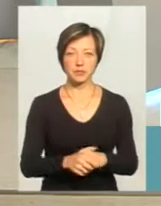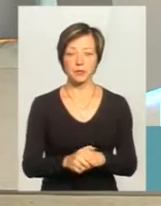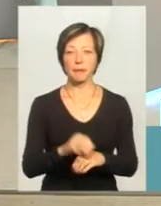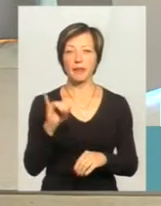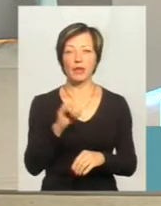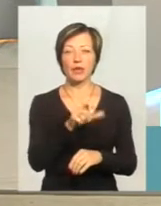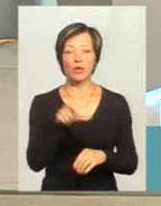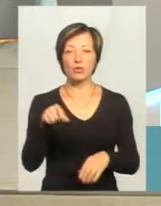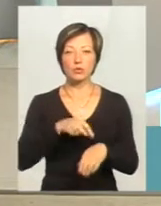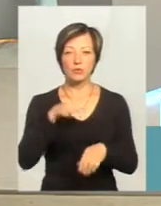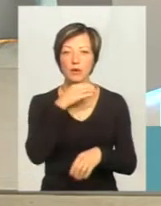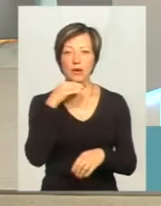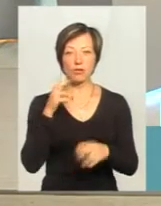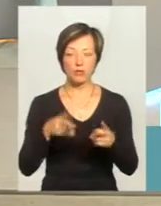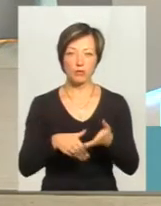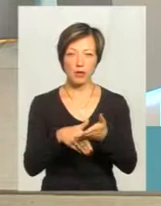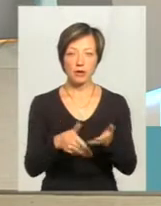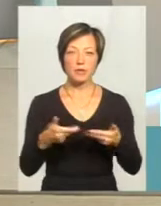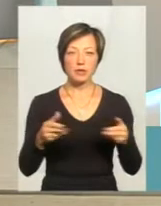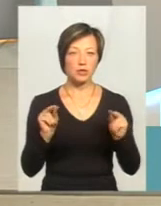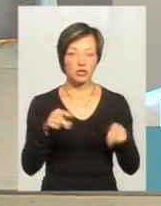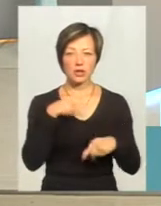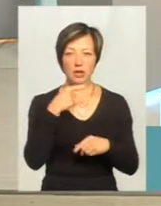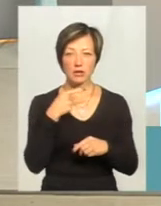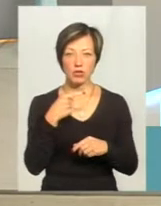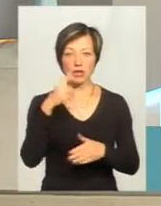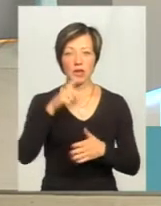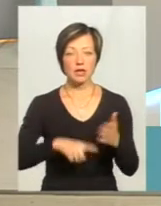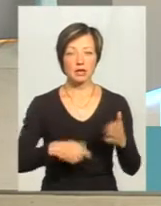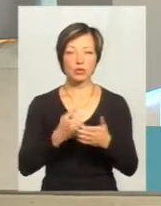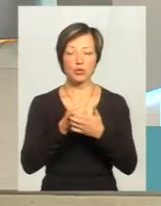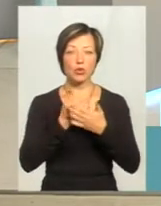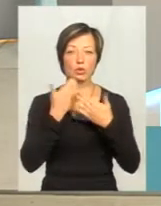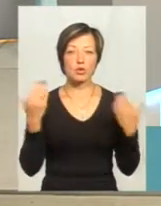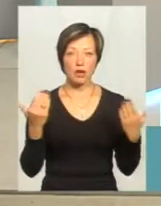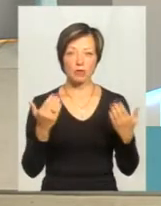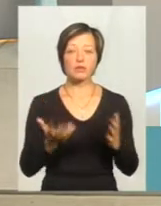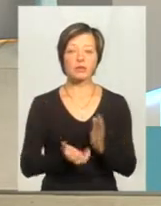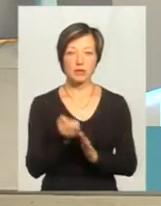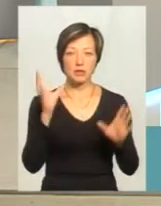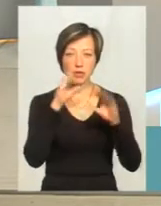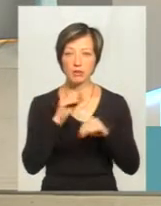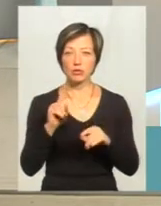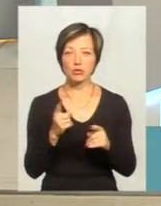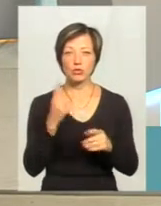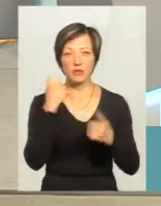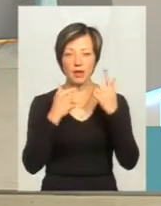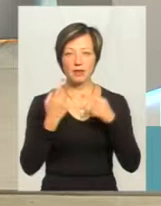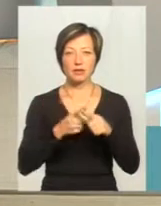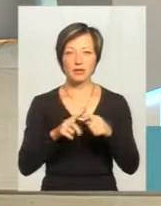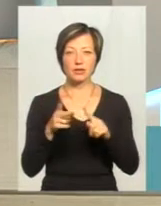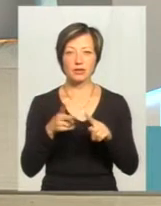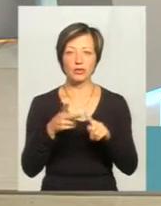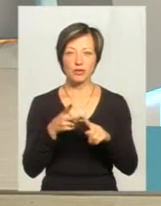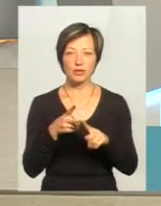І дуже люди відгукнулися, багато хто допомагав. І ми, чесно кажучи, надіялися до останнього, напевно, що ми її спасемо, тому що дуже за нею плакав цей другий